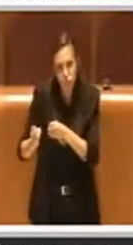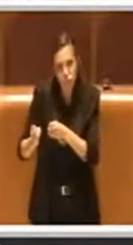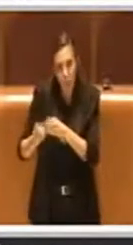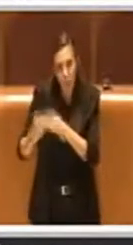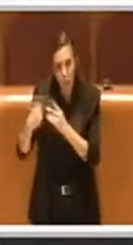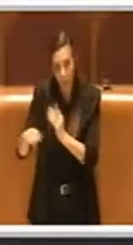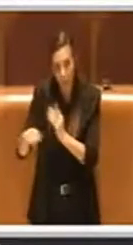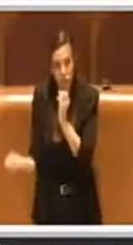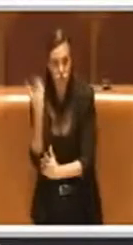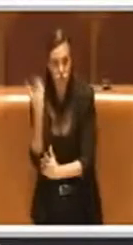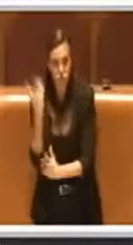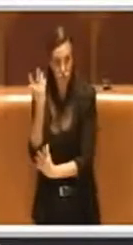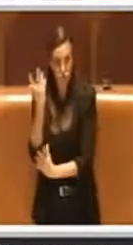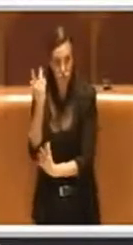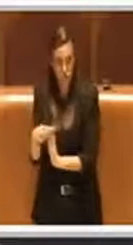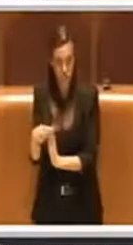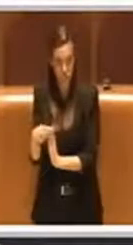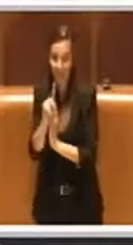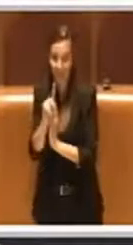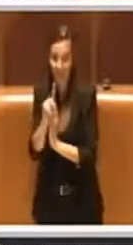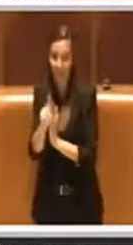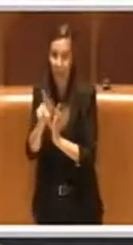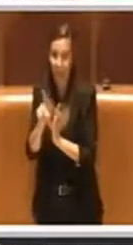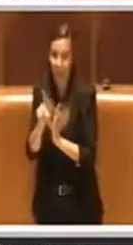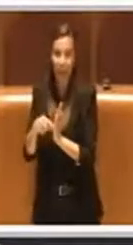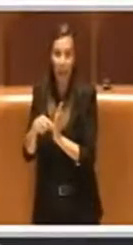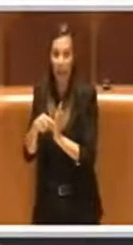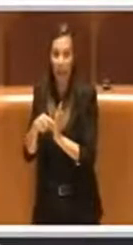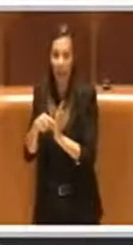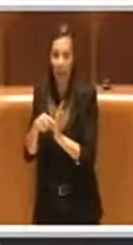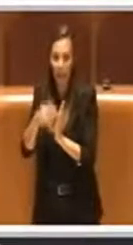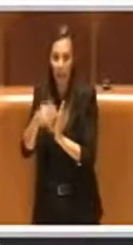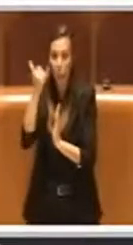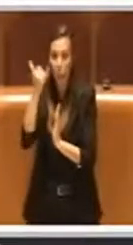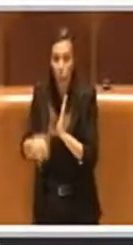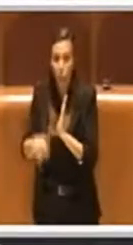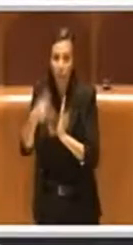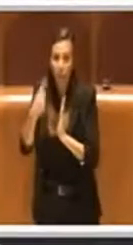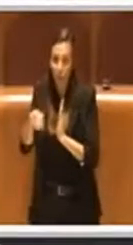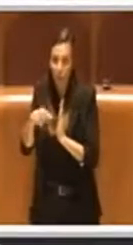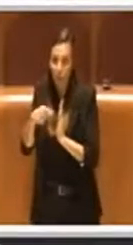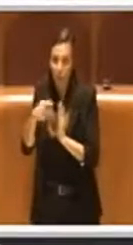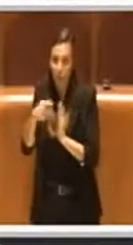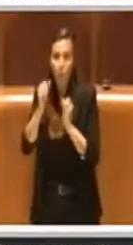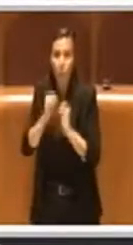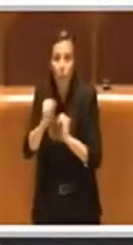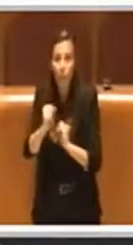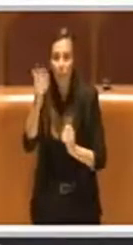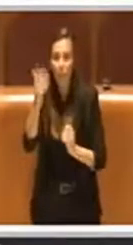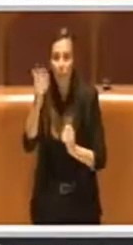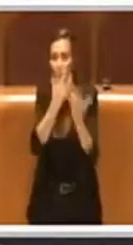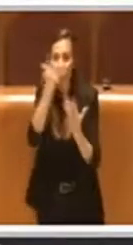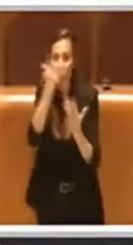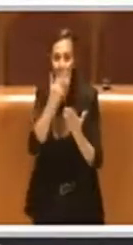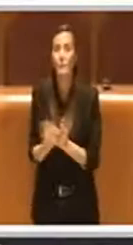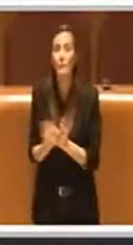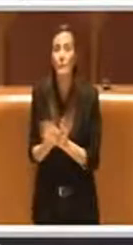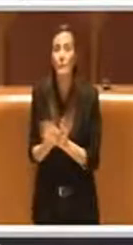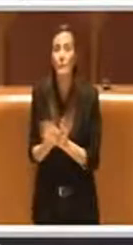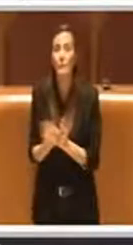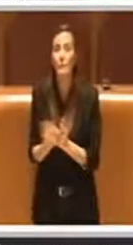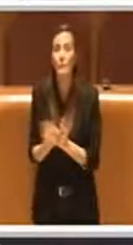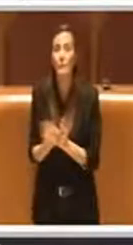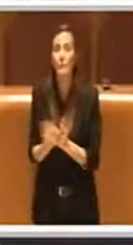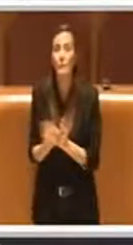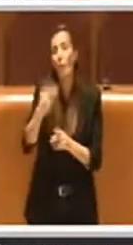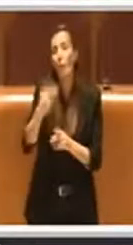questo nella versione definitiva che abbia i pareri favorevoli. E infine le opposizioni, naturalmente voglio ringraziare che hanno